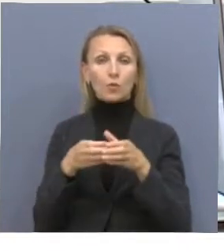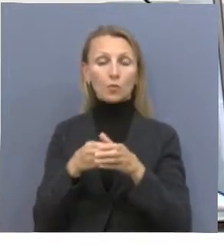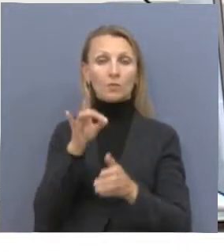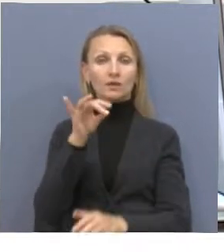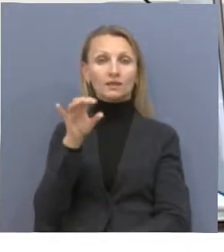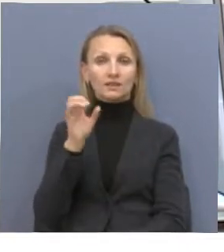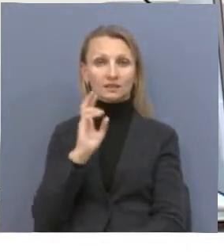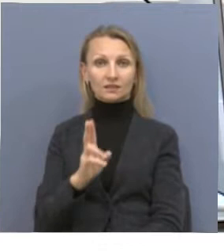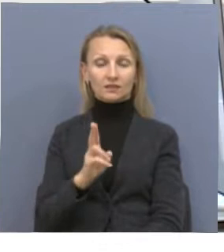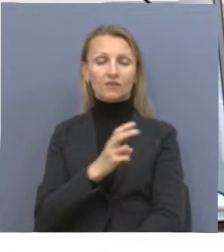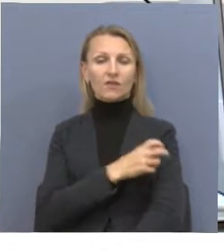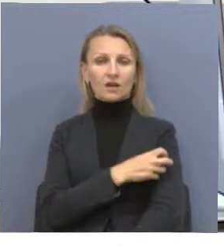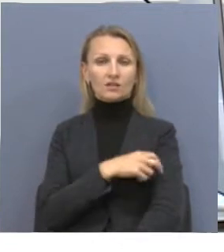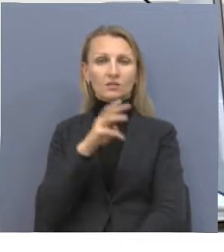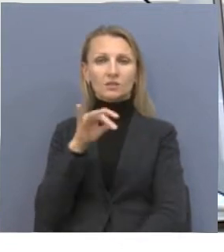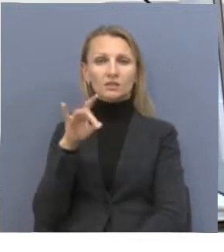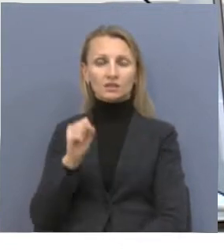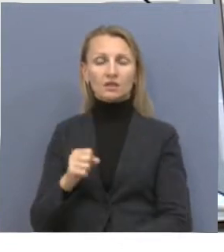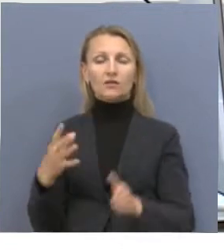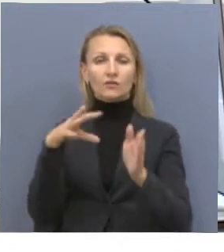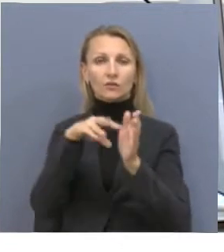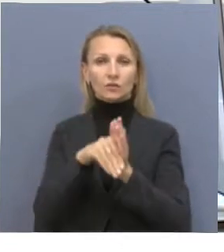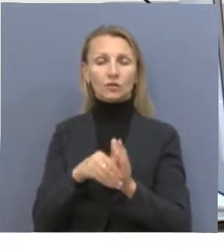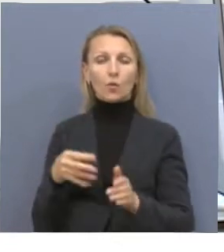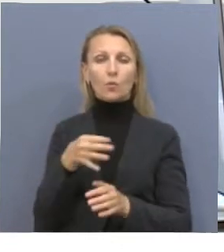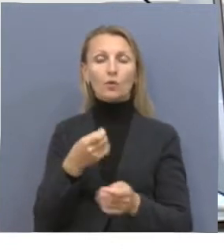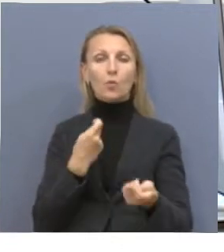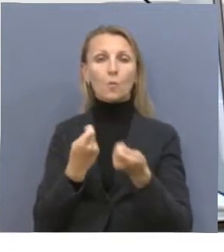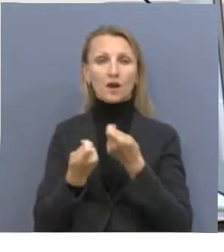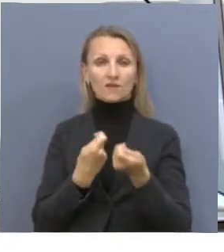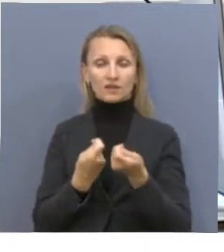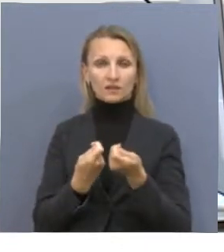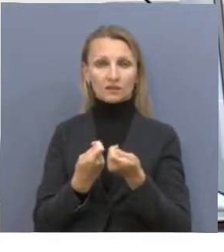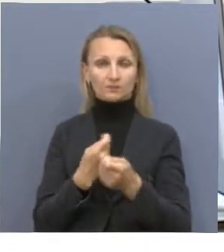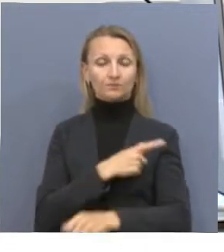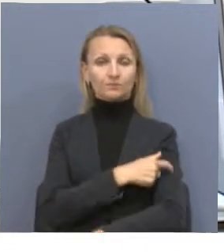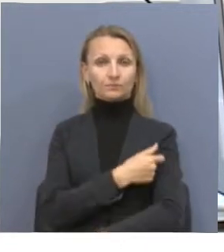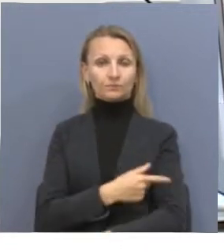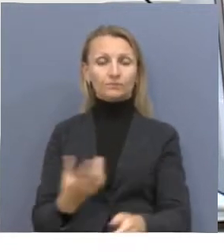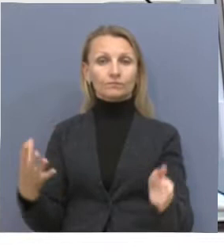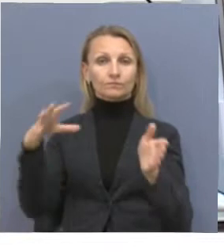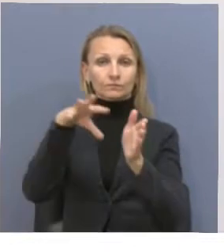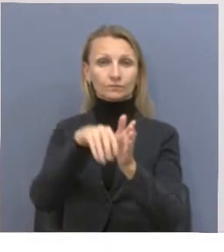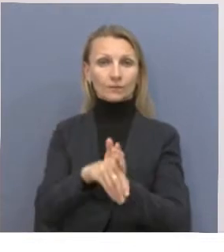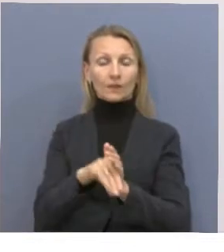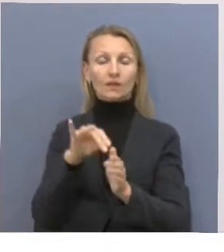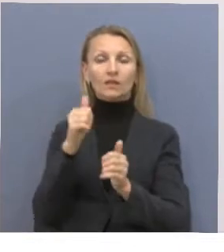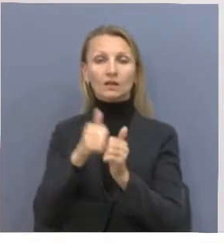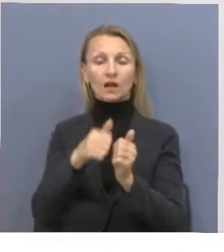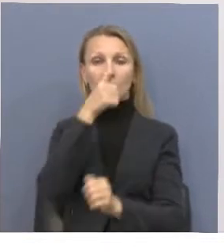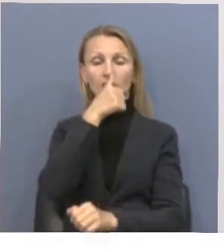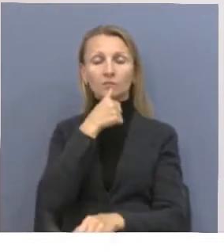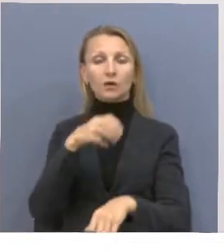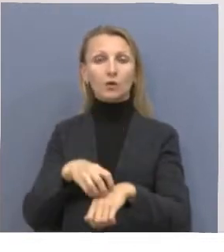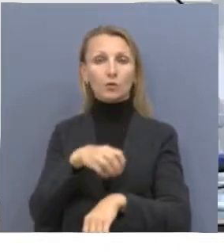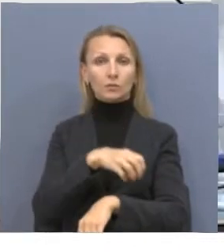медицинских работников собирает Управление областного управления здравоохранением. Они выносят это на ежемесячную комиссию под председателем